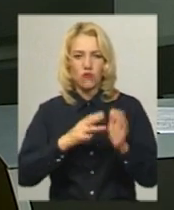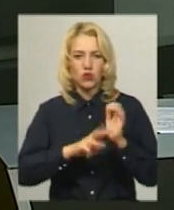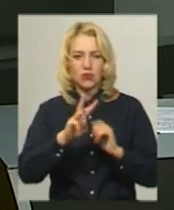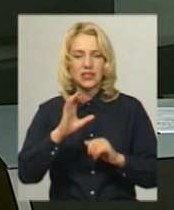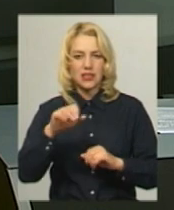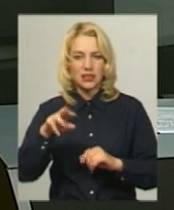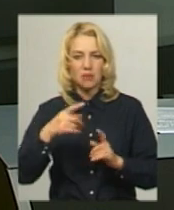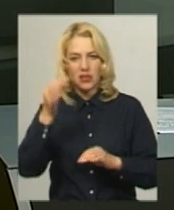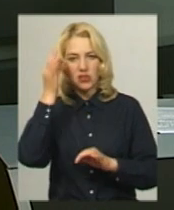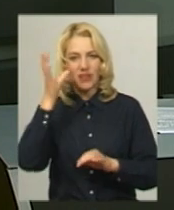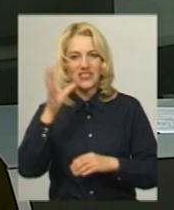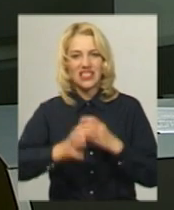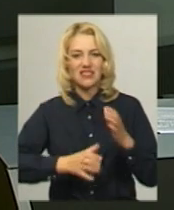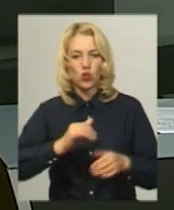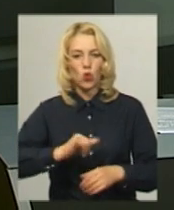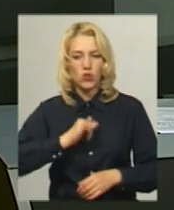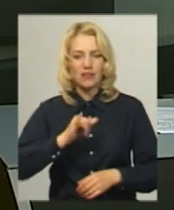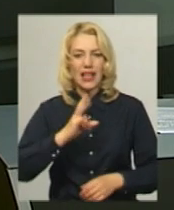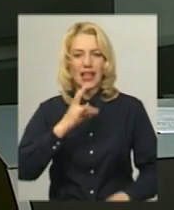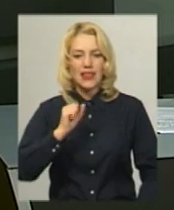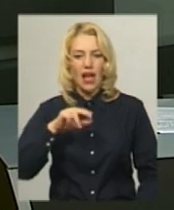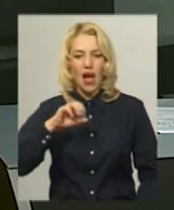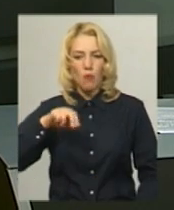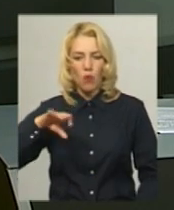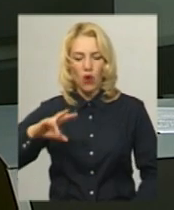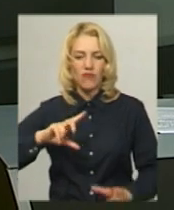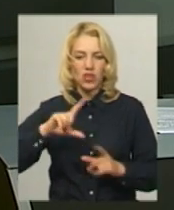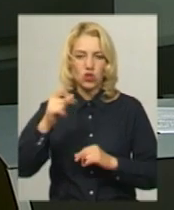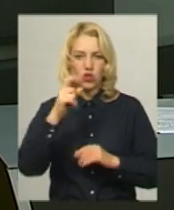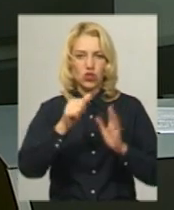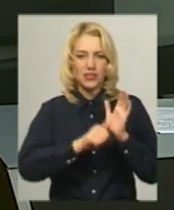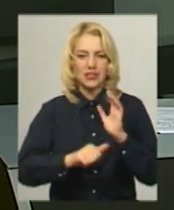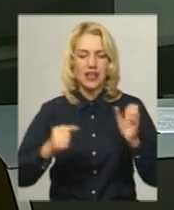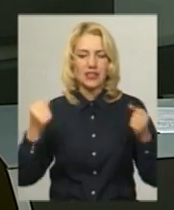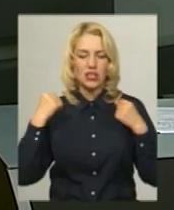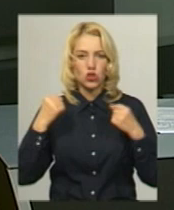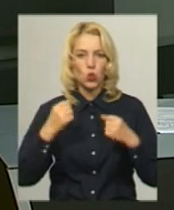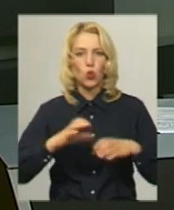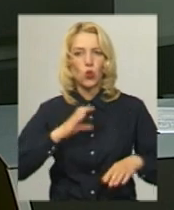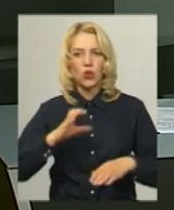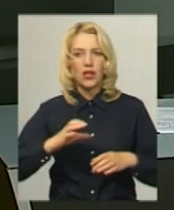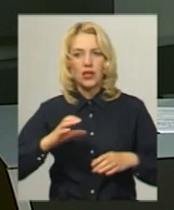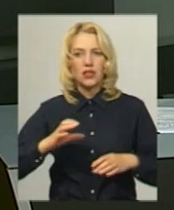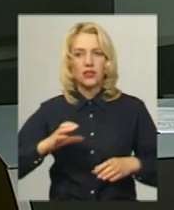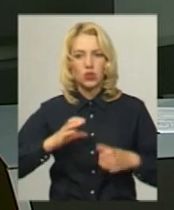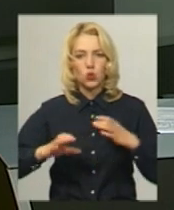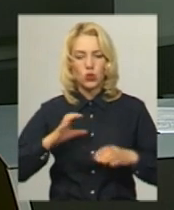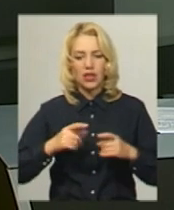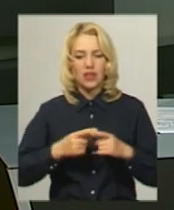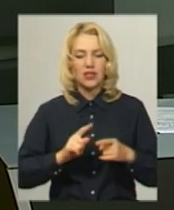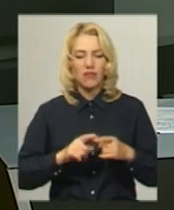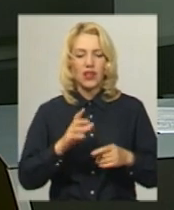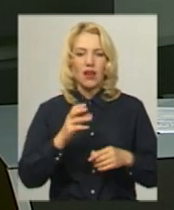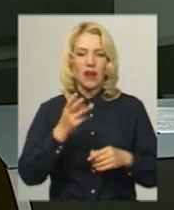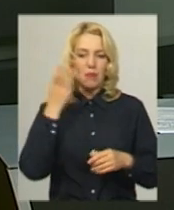Нагадаю, на Всесвітню універсіаду в Неаполь вирушили 160 українських студентів. Від Хмельницької області це, крім Марини